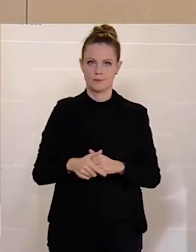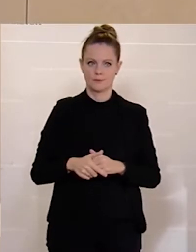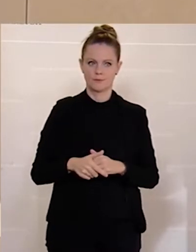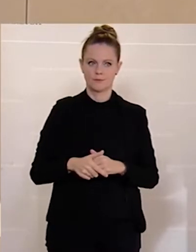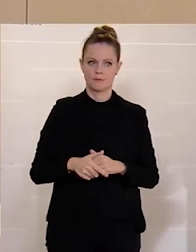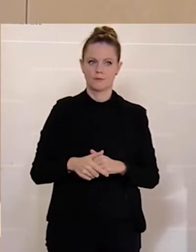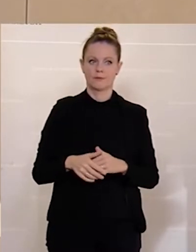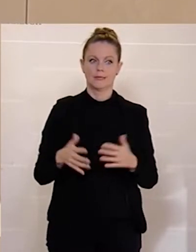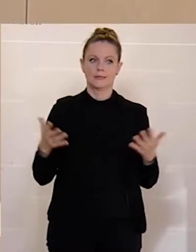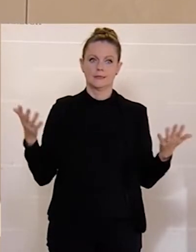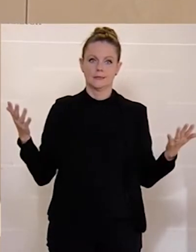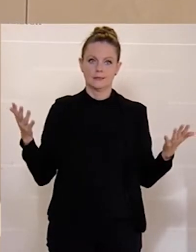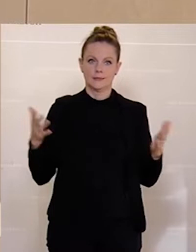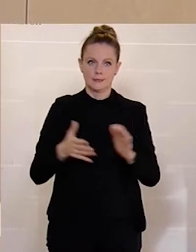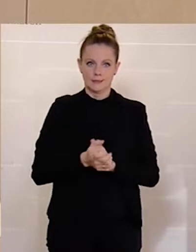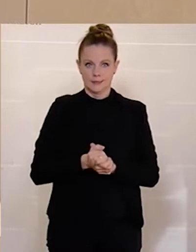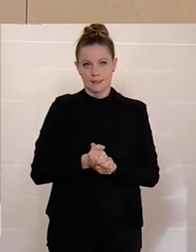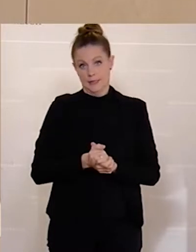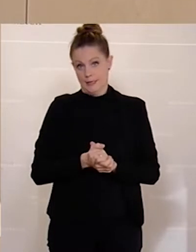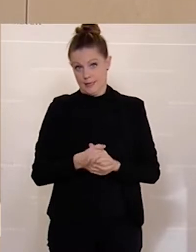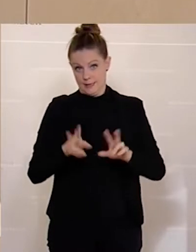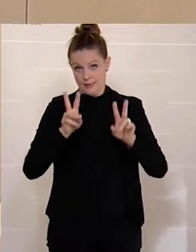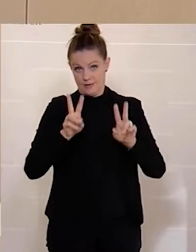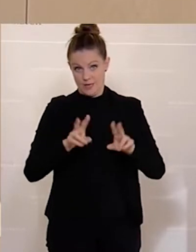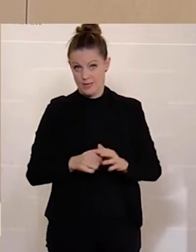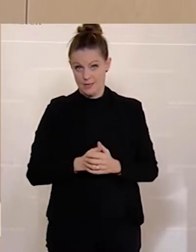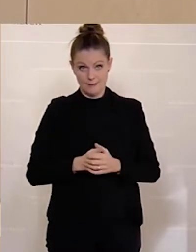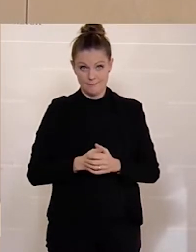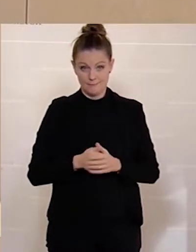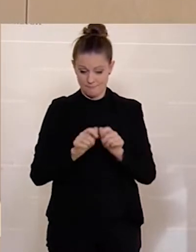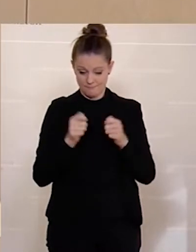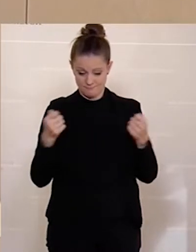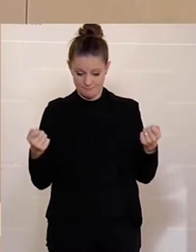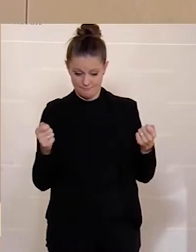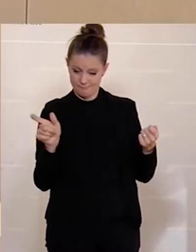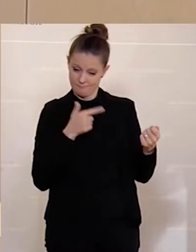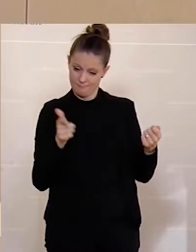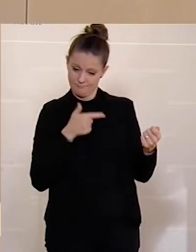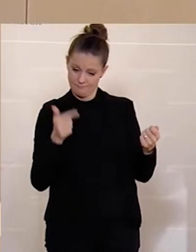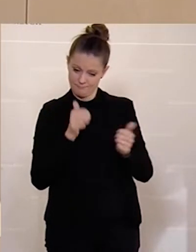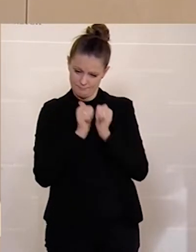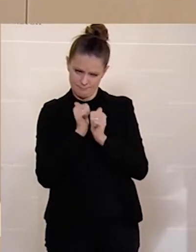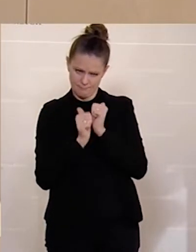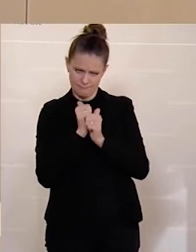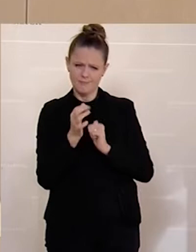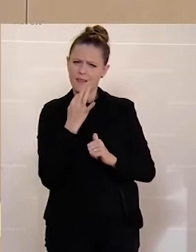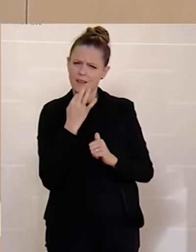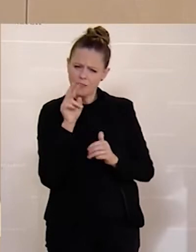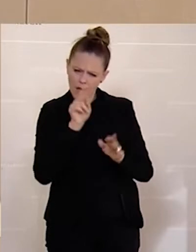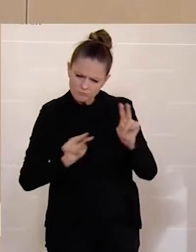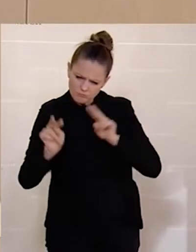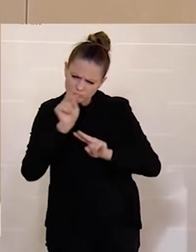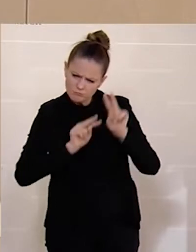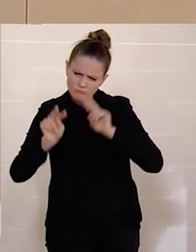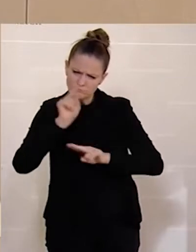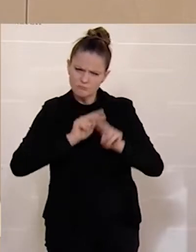Don't judge a book by its cover heißt es immer, aber wir haben nachgeschaut, wir haben nachgerechnet, wir haben auch ganz genau geschaut, auf den